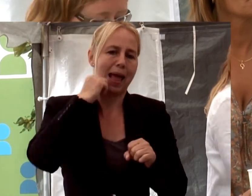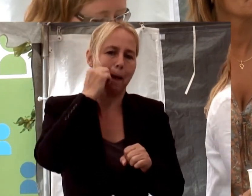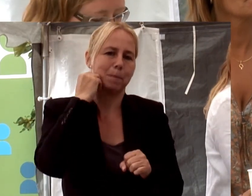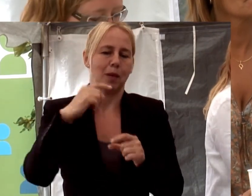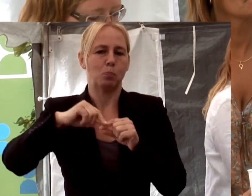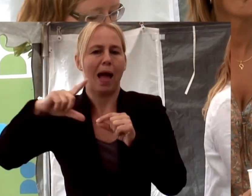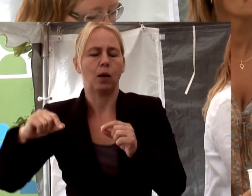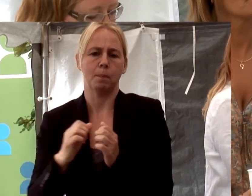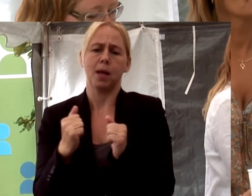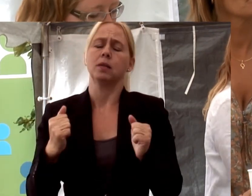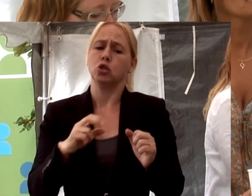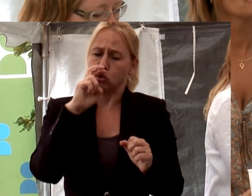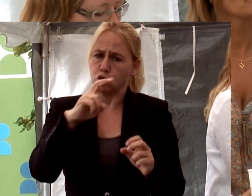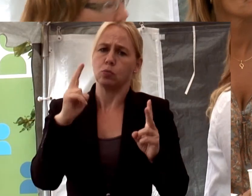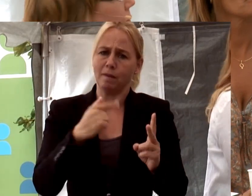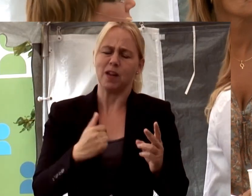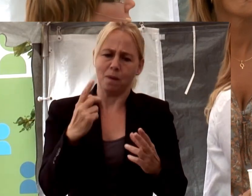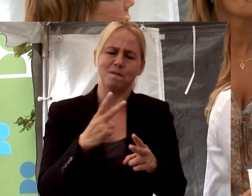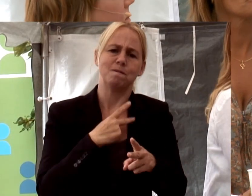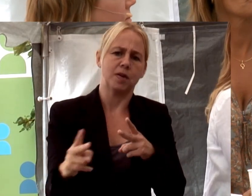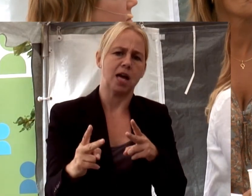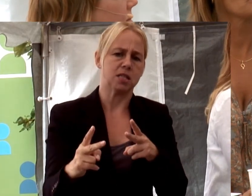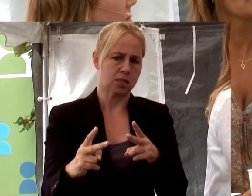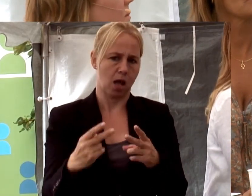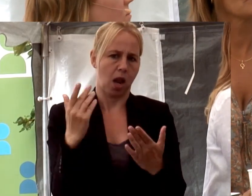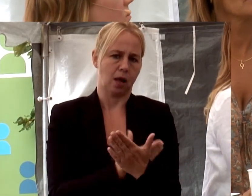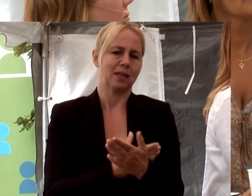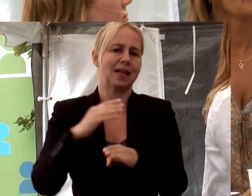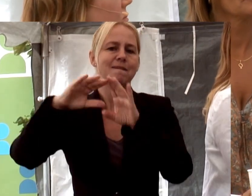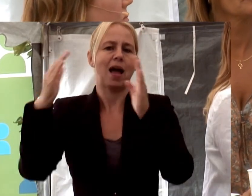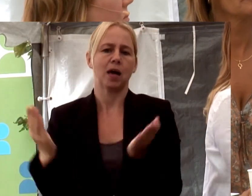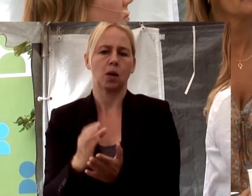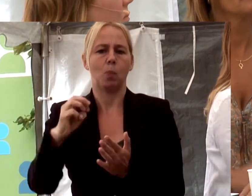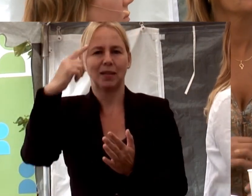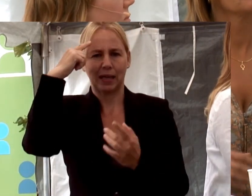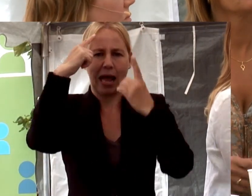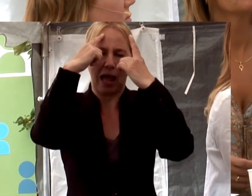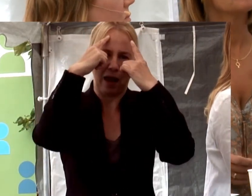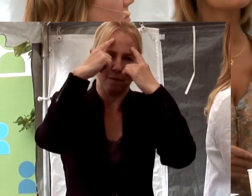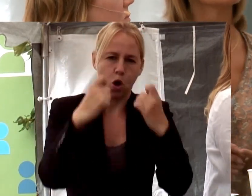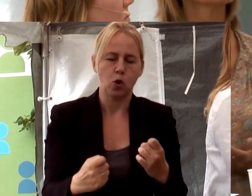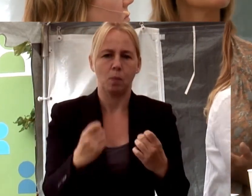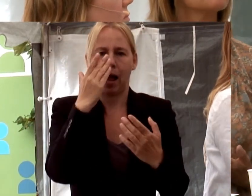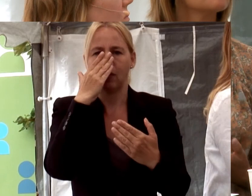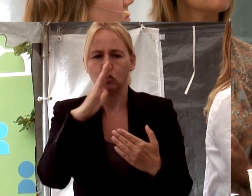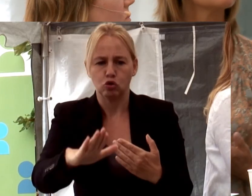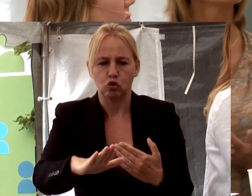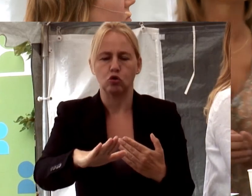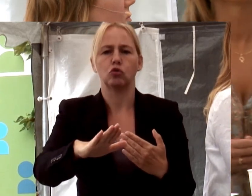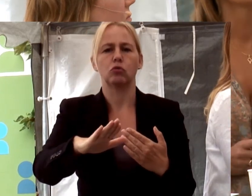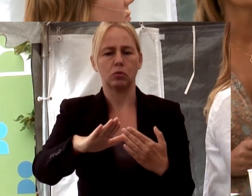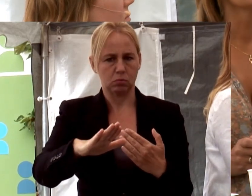det verkar som vi är en av de värsta länderna i världen när det gäller fördomar, attityder och